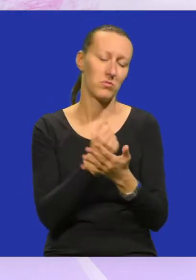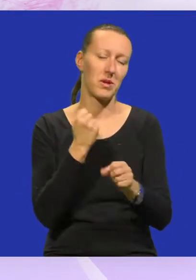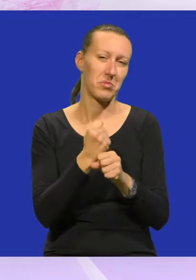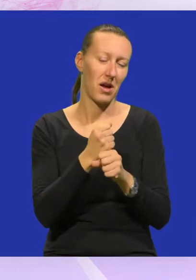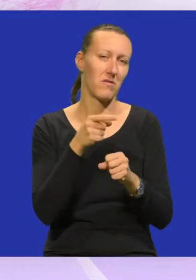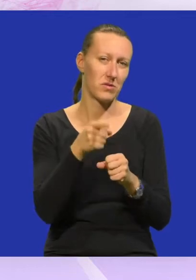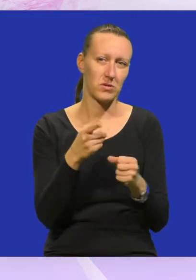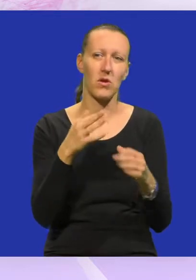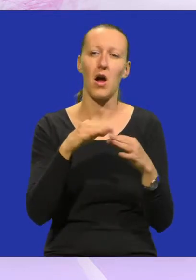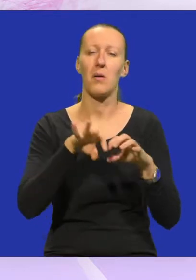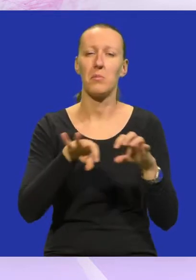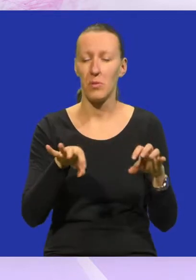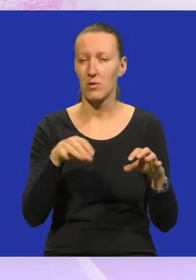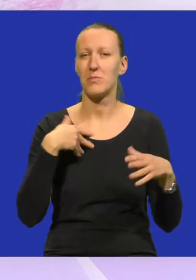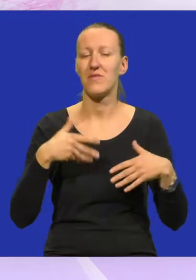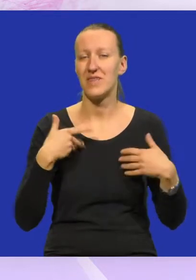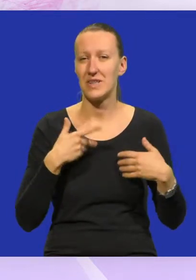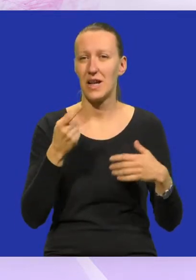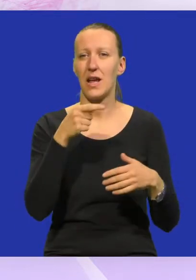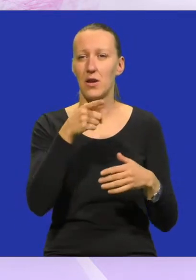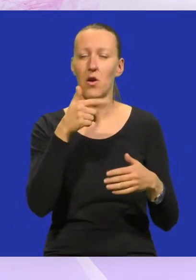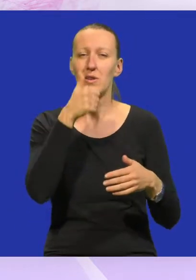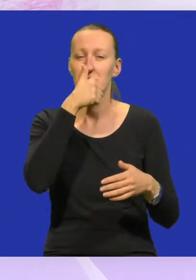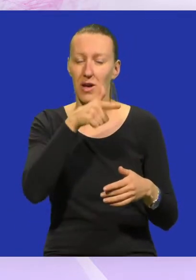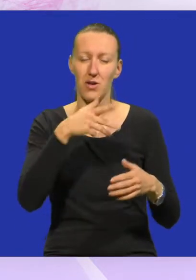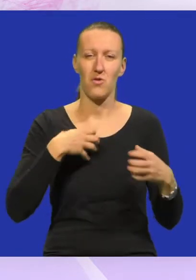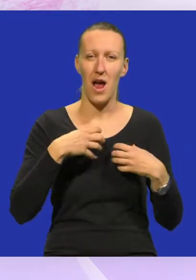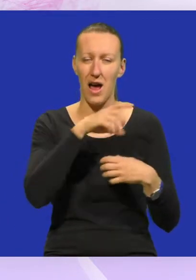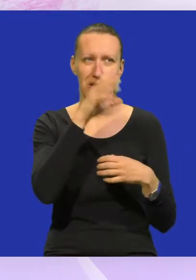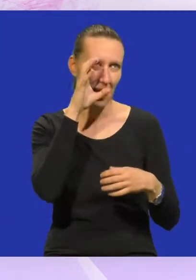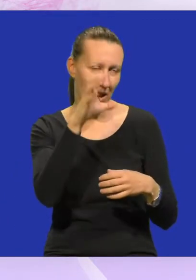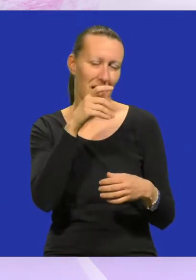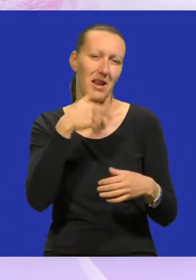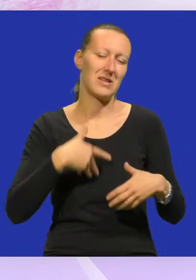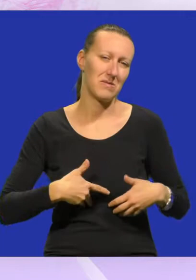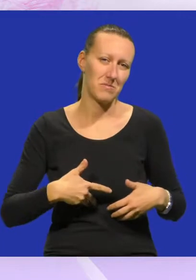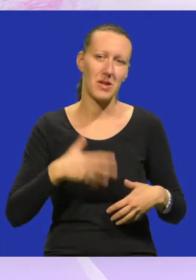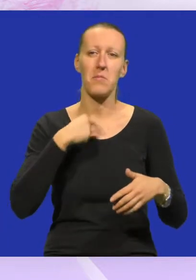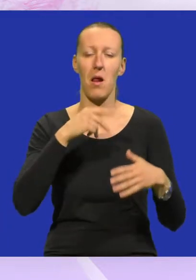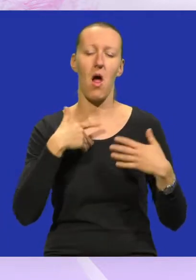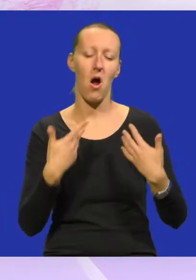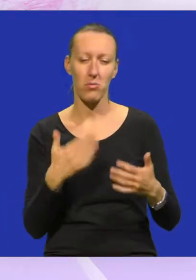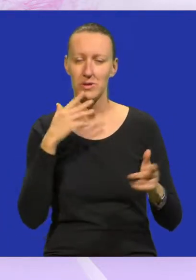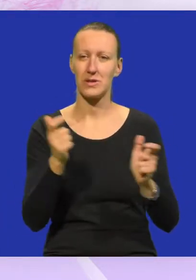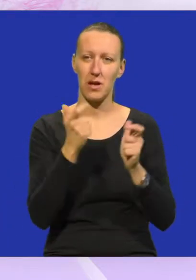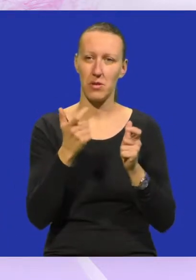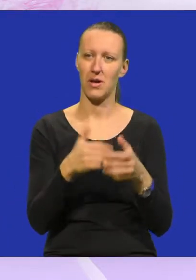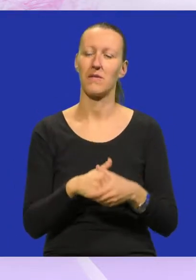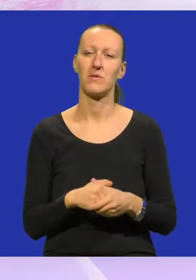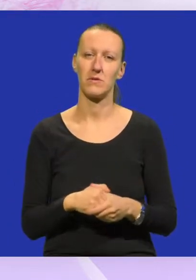tako nešto, a posebno nas raduje zato što je to komedija, pa onda da se i mi malo opustimo i zabavimo.